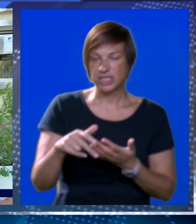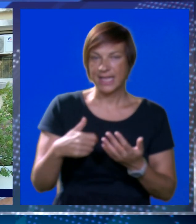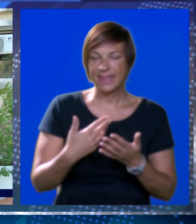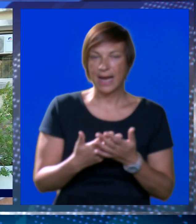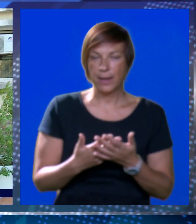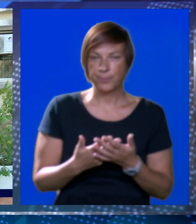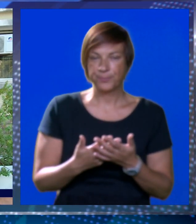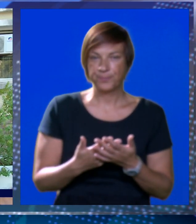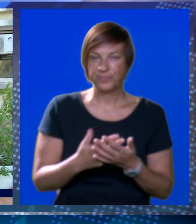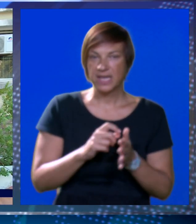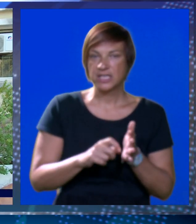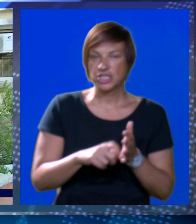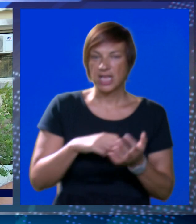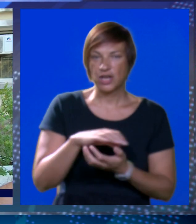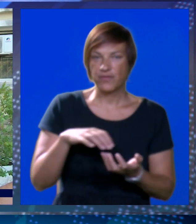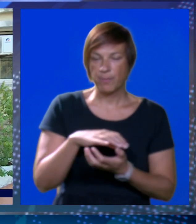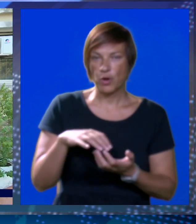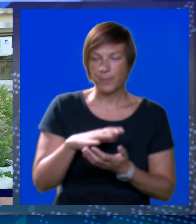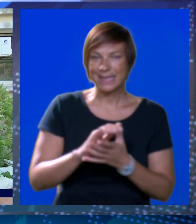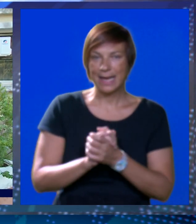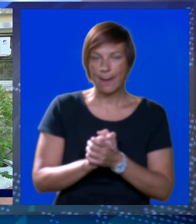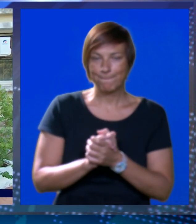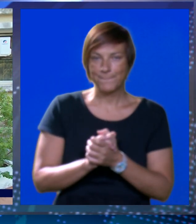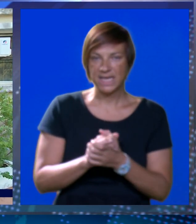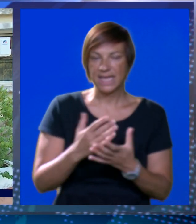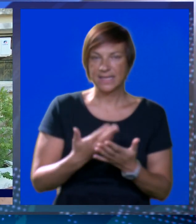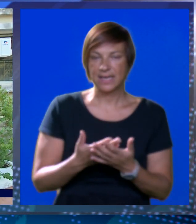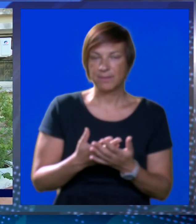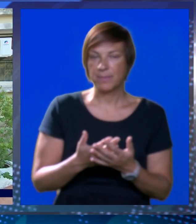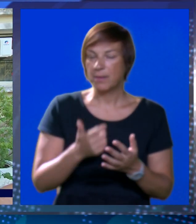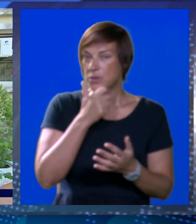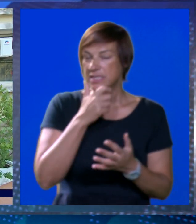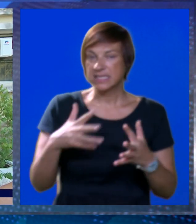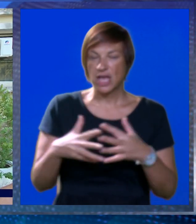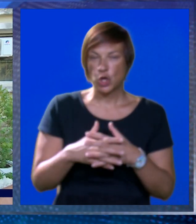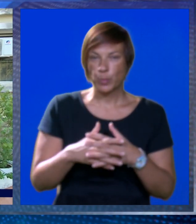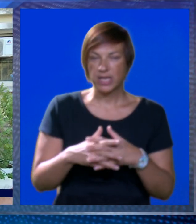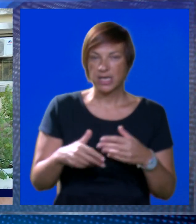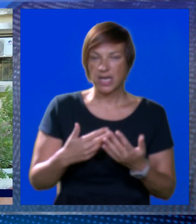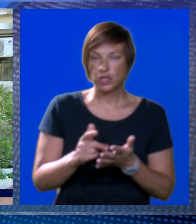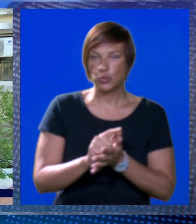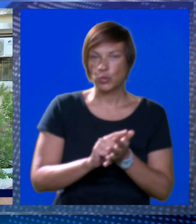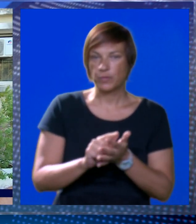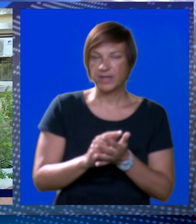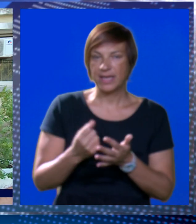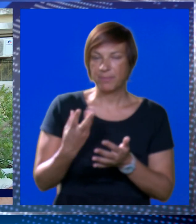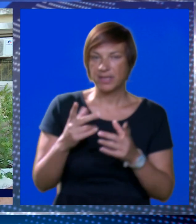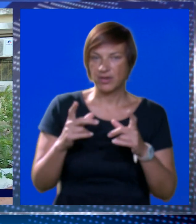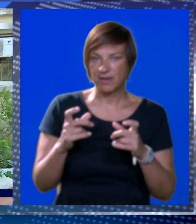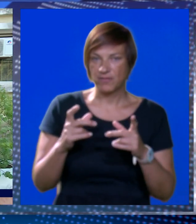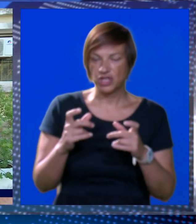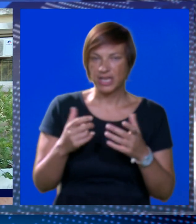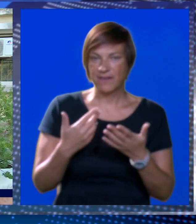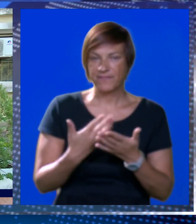šetala sa članomima svoje obitelji i prijateljima po staroj gradskoj jezgri. Odnosno u vrijeme dok je